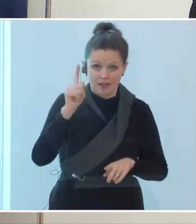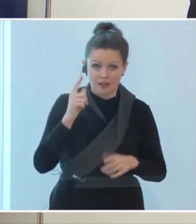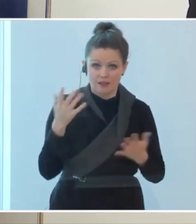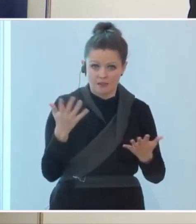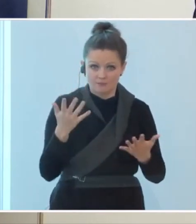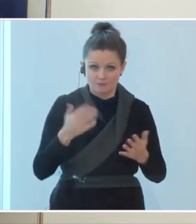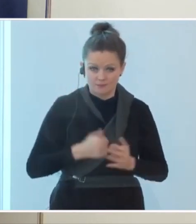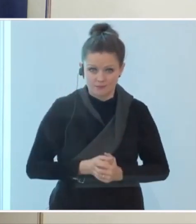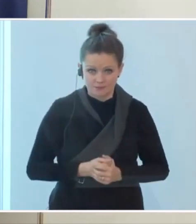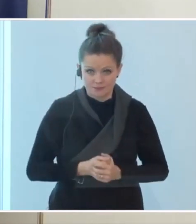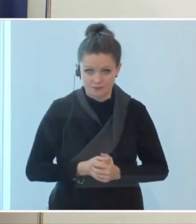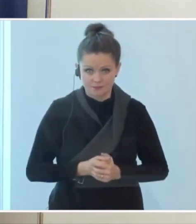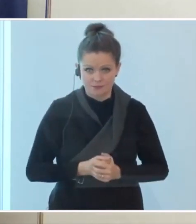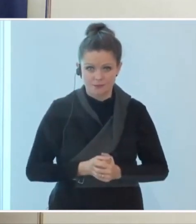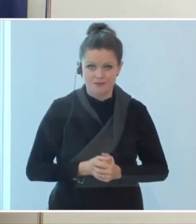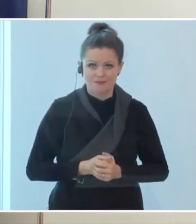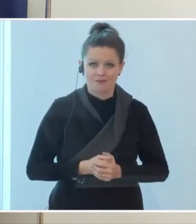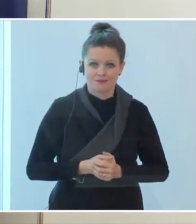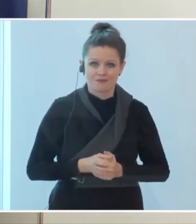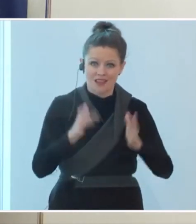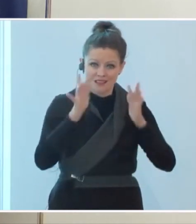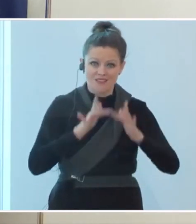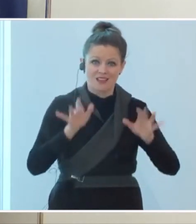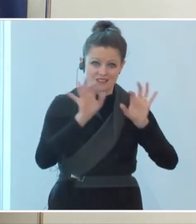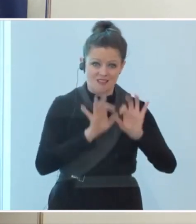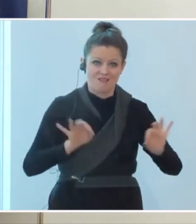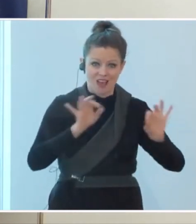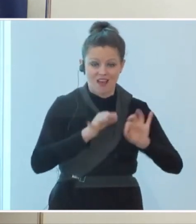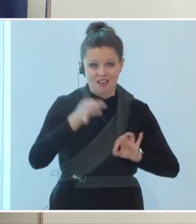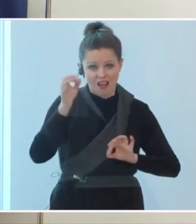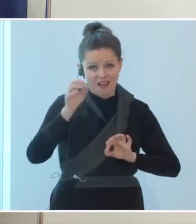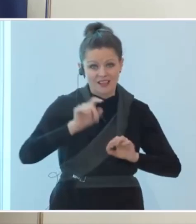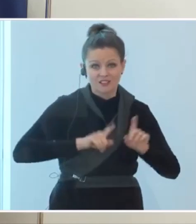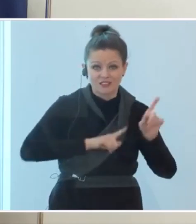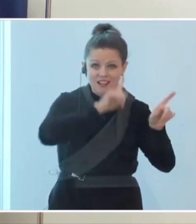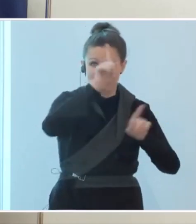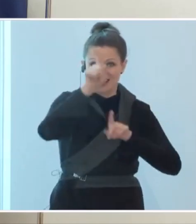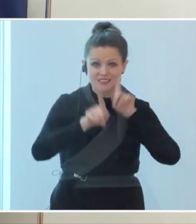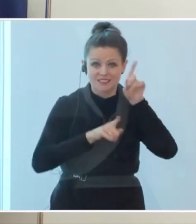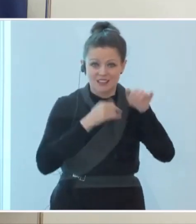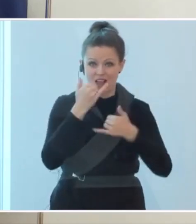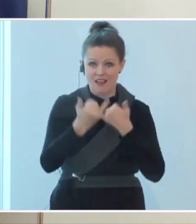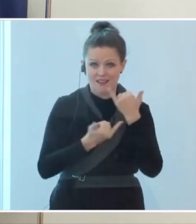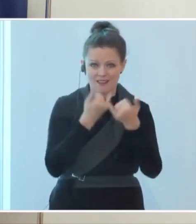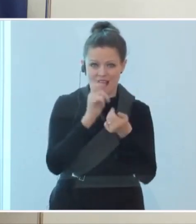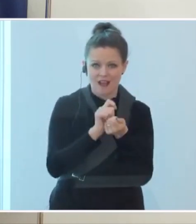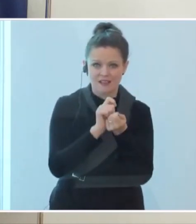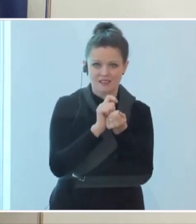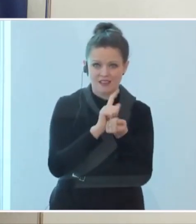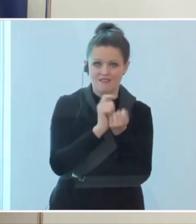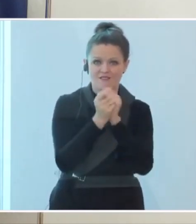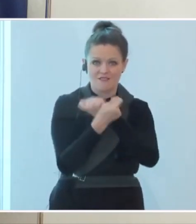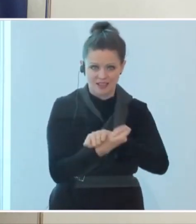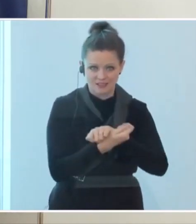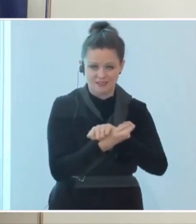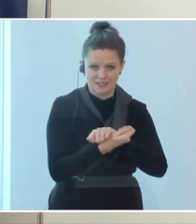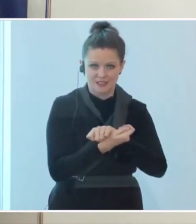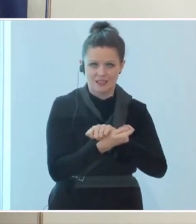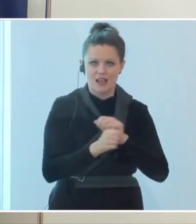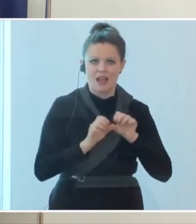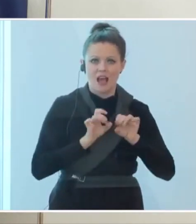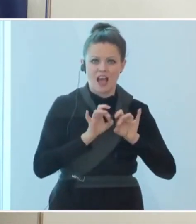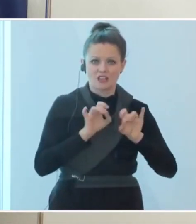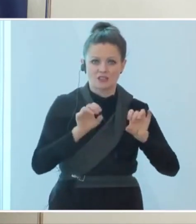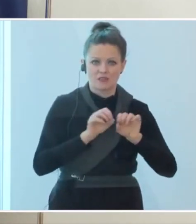über die Weihnachtsfeiertage, Silvester, den Jahreswechsel, diese Ansteckungszahlen wieder zunehmen